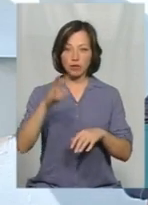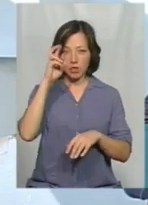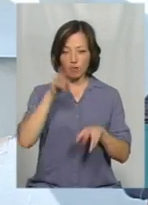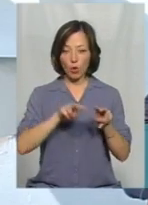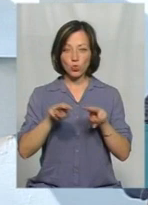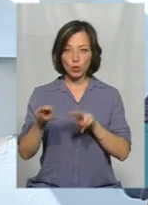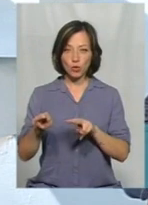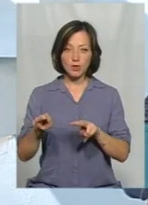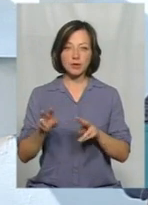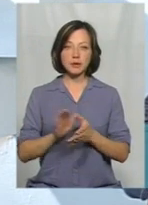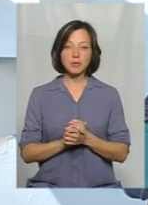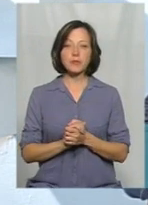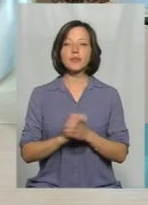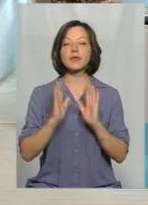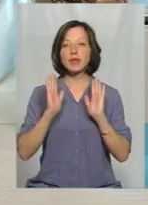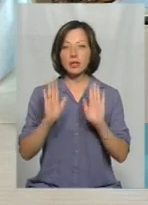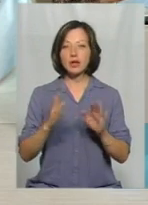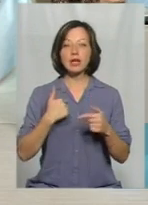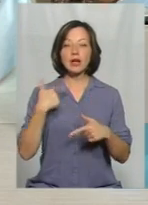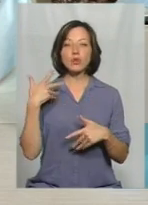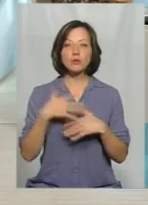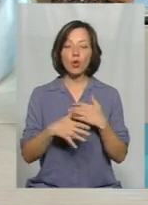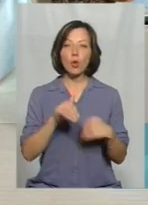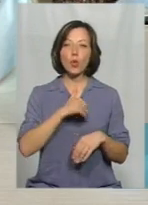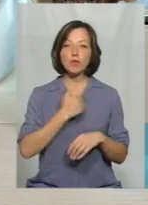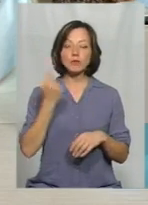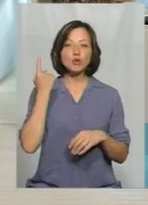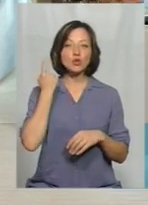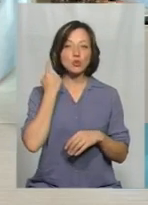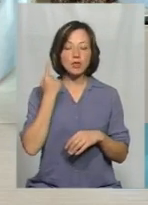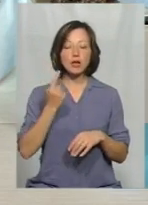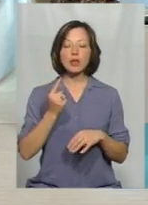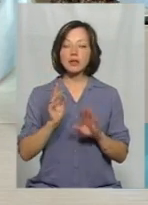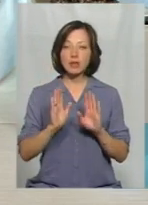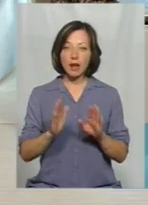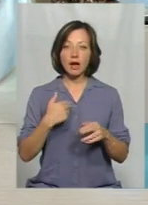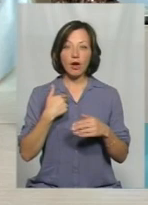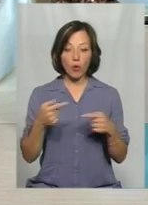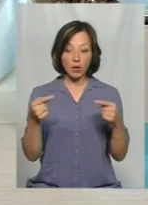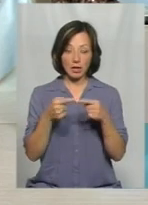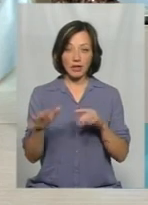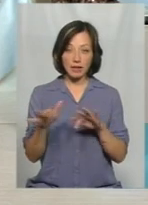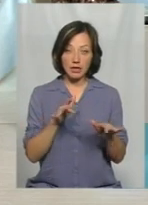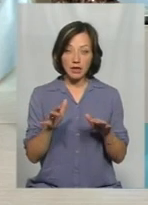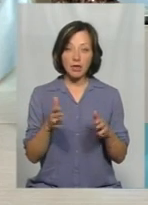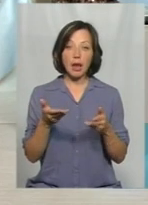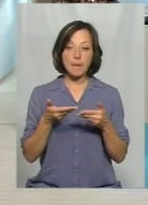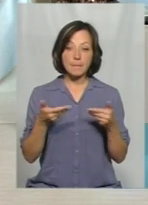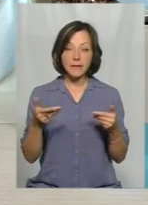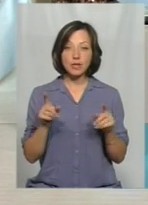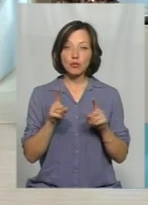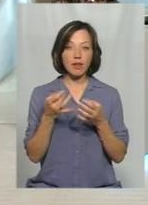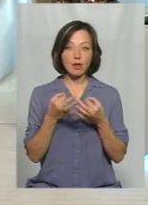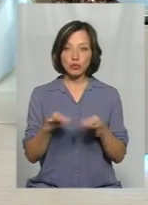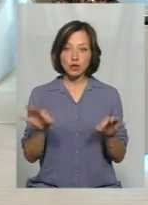контролю... Вони Руслан, я розумію, але ми хочемо почути, які дії конкретні. Я ж вам конкретні дії кажу. Ми з метою